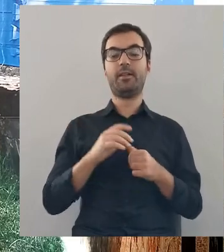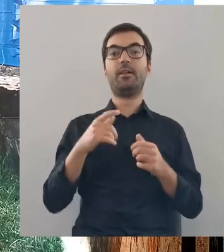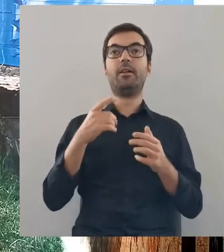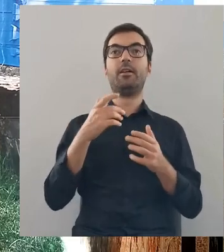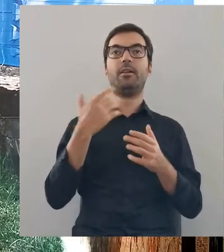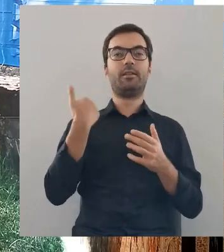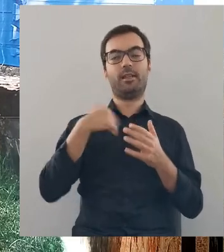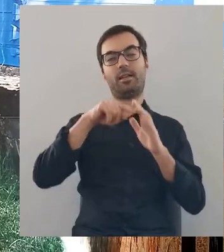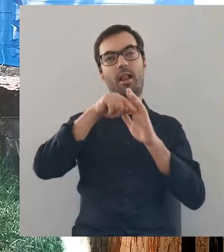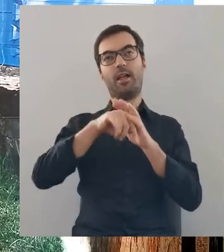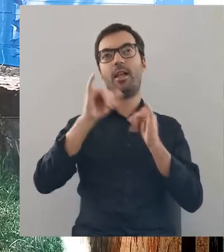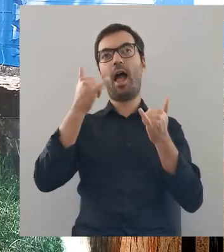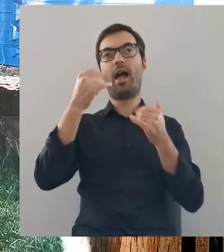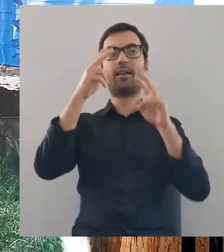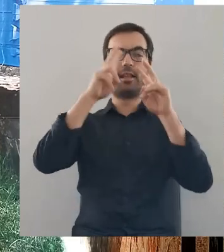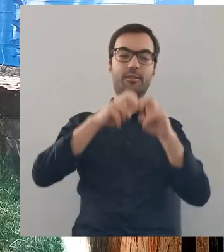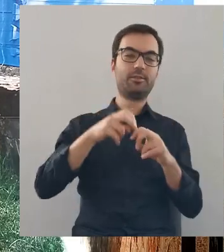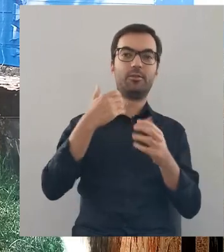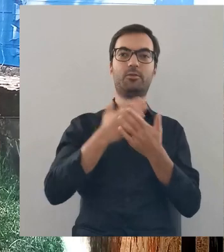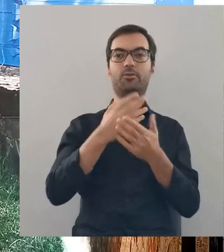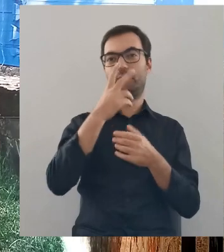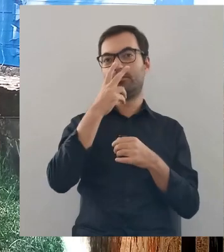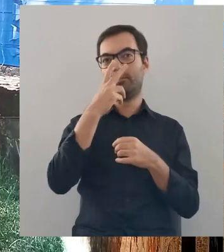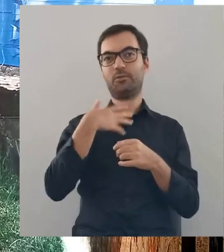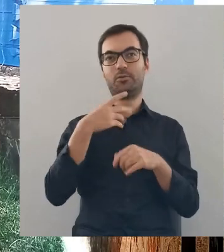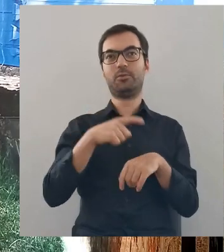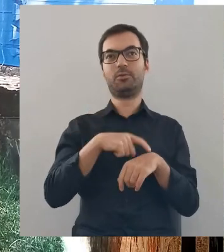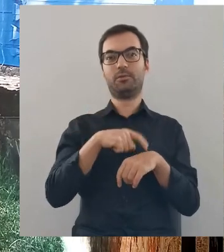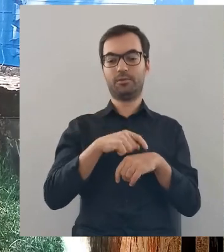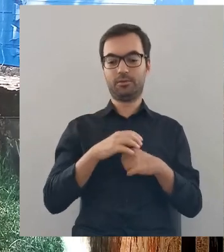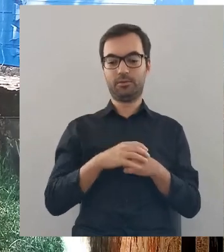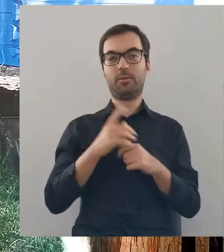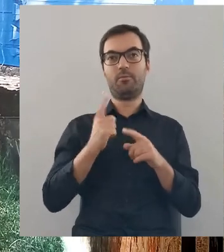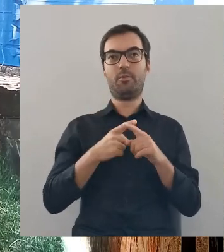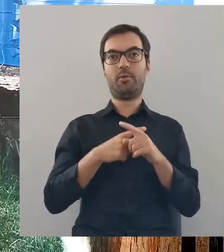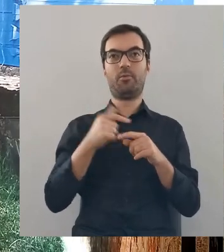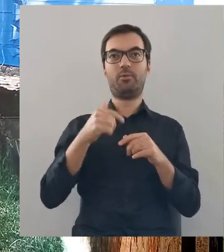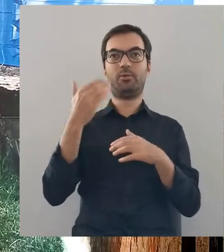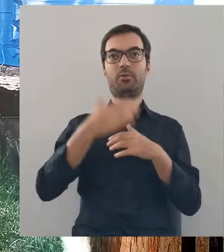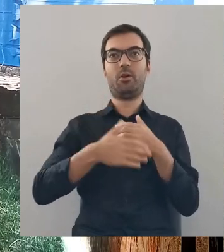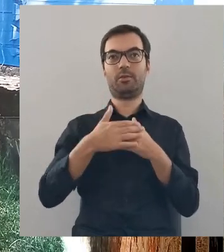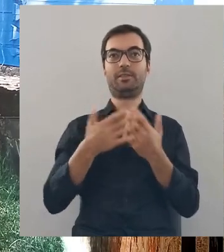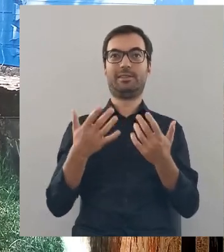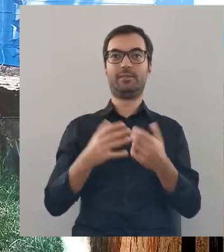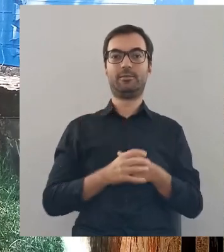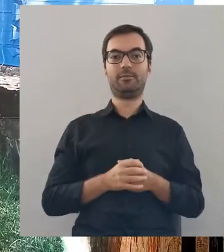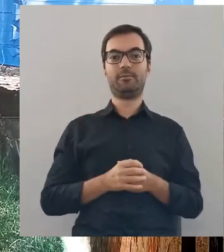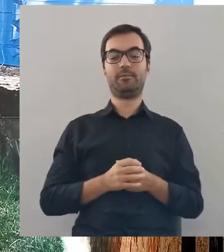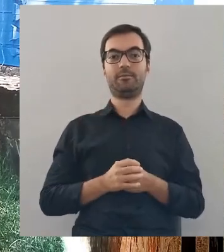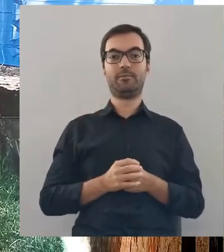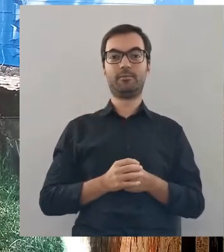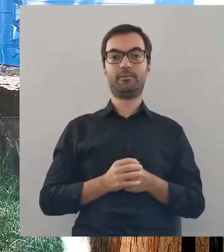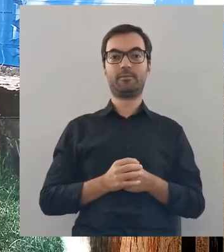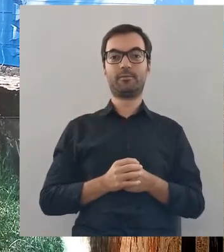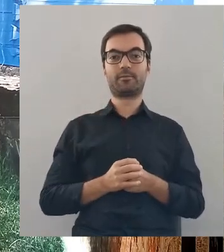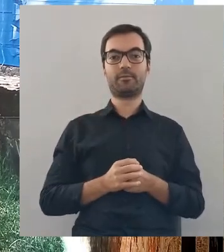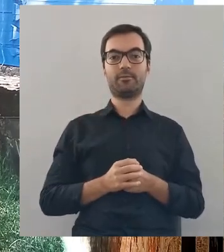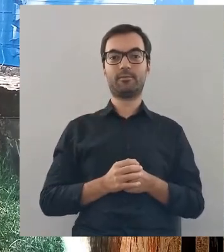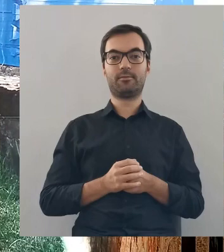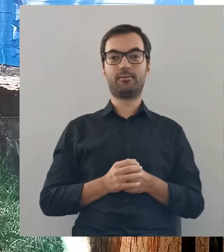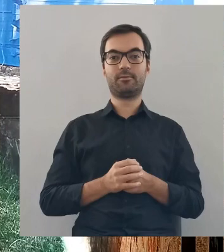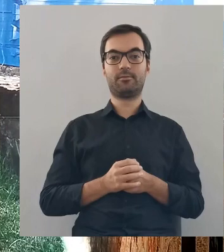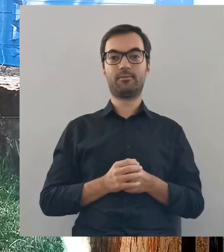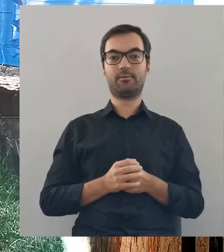Jak się dowiadujemy, to już nie będę w to wchodzić, bo i tak już widzę, że trzeba pomału zmierzać w kierunku finału.